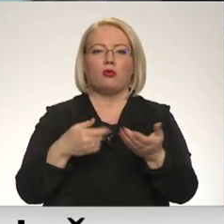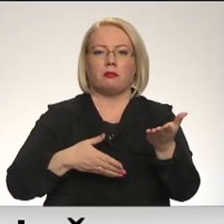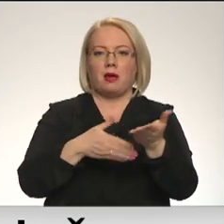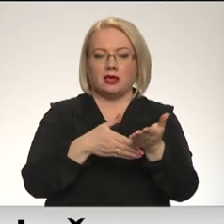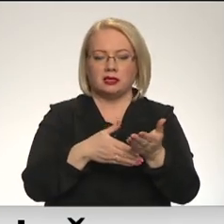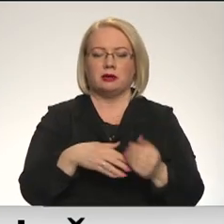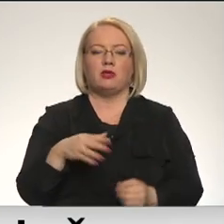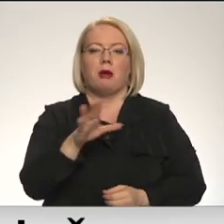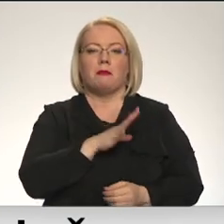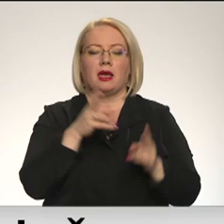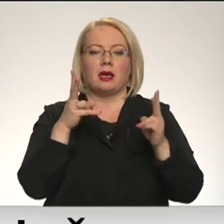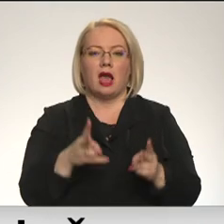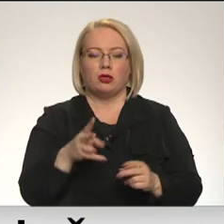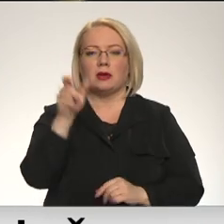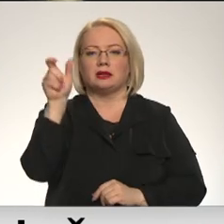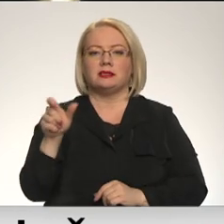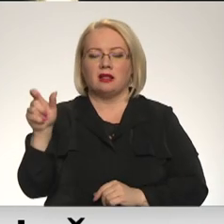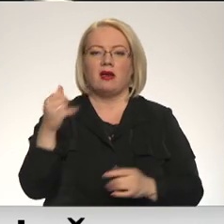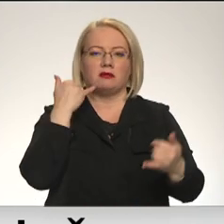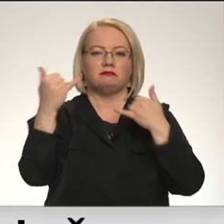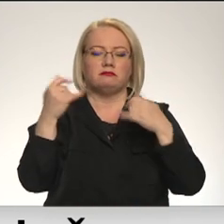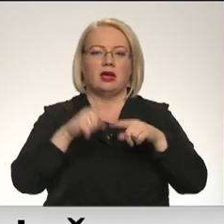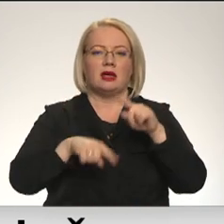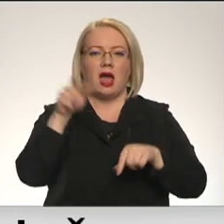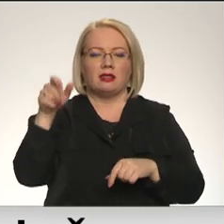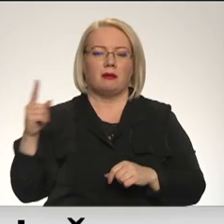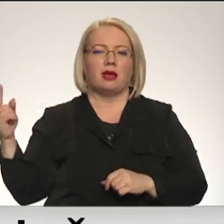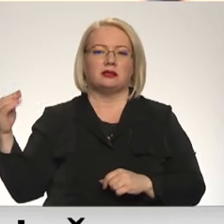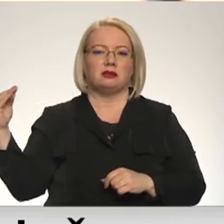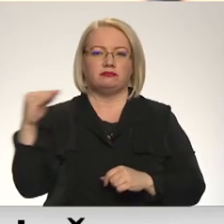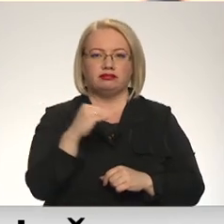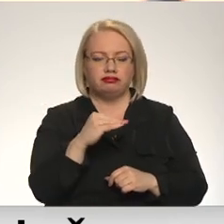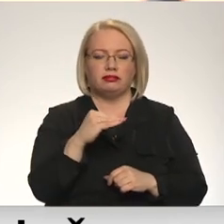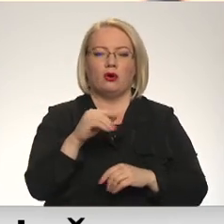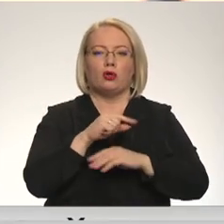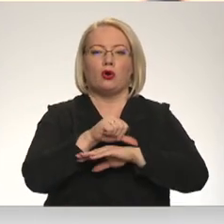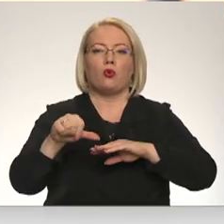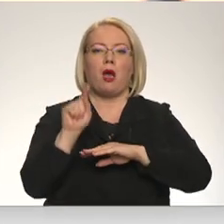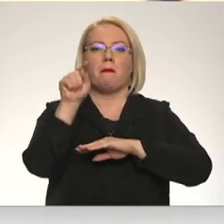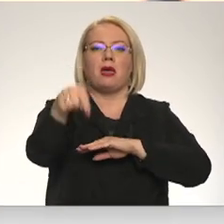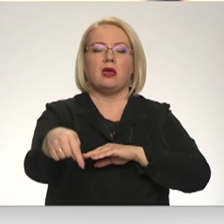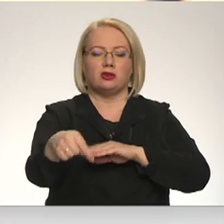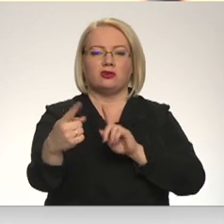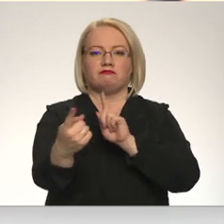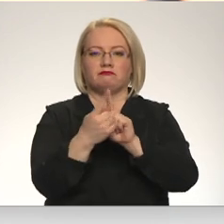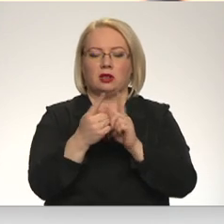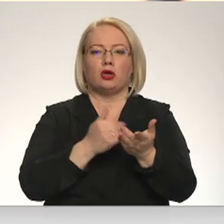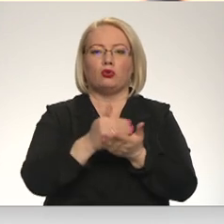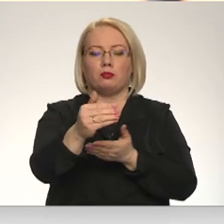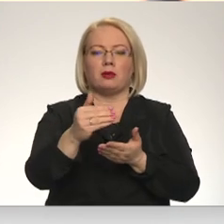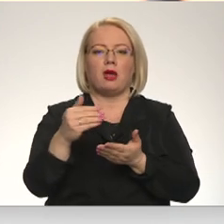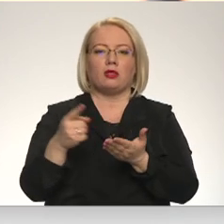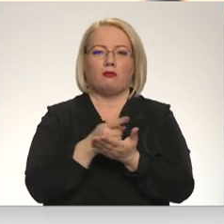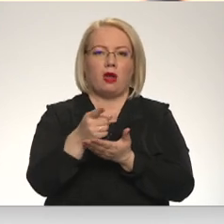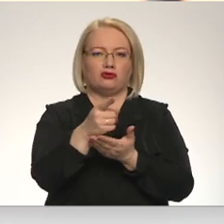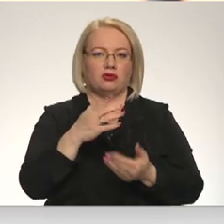gadījumi, kad personas jau sazinājušas ar radiem, kuri atbrauc pakari un sagaidēja viņus aiz robežas kontrolas punktā, lai turpinu savu maršrūtu.